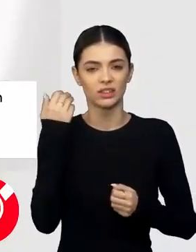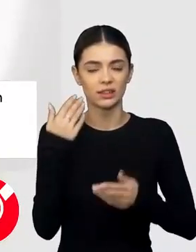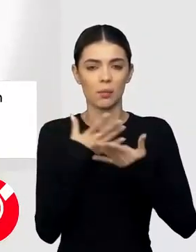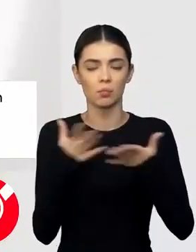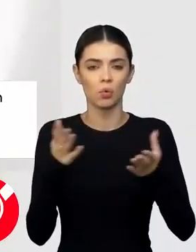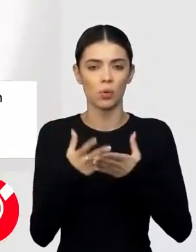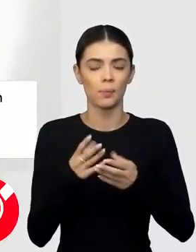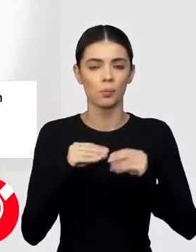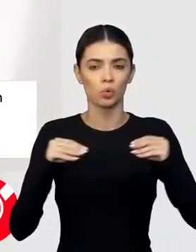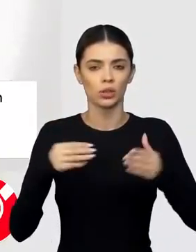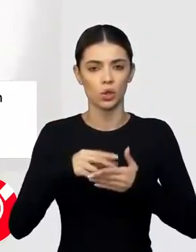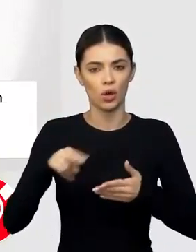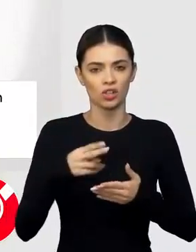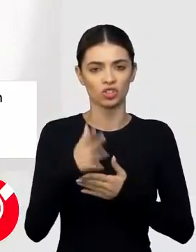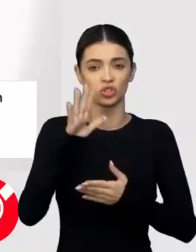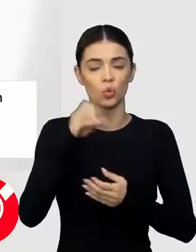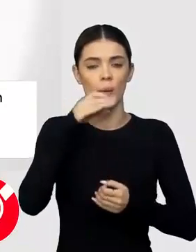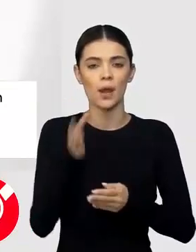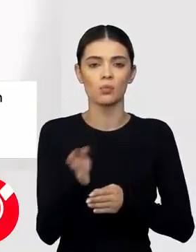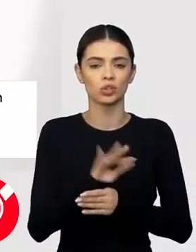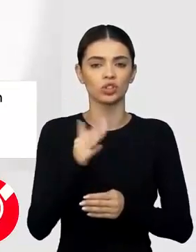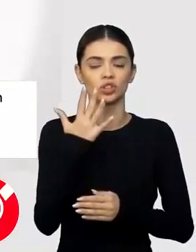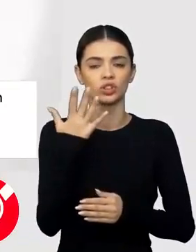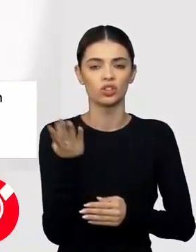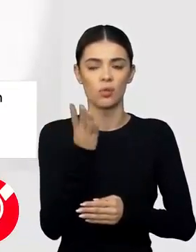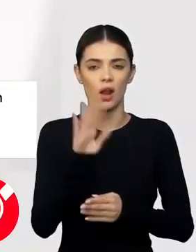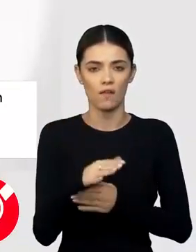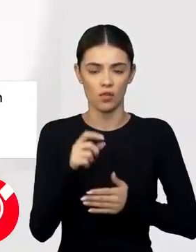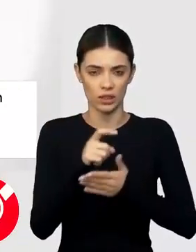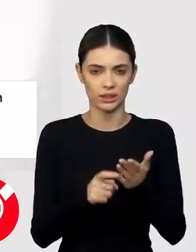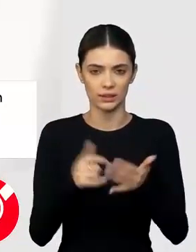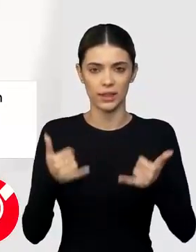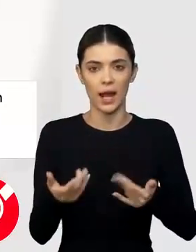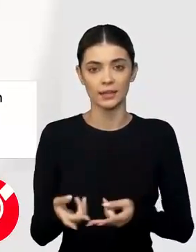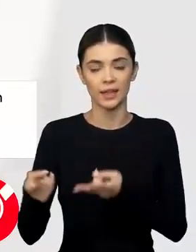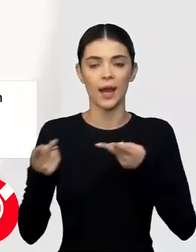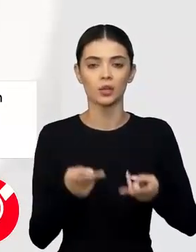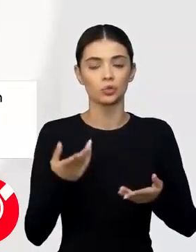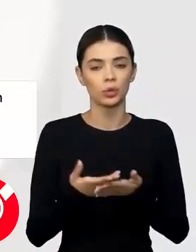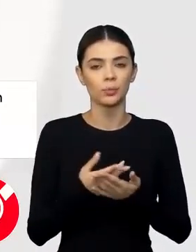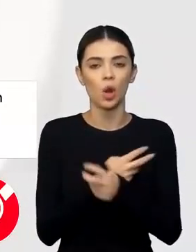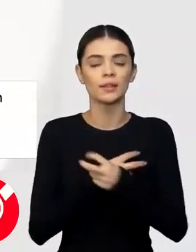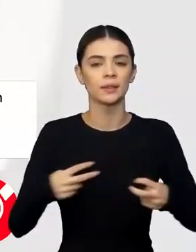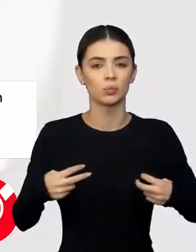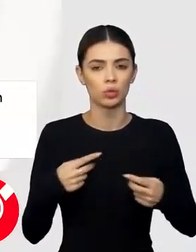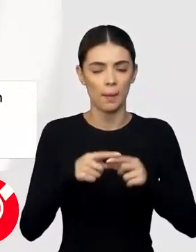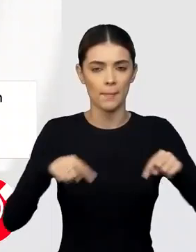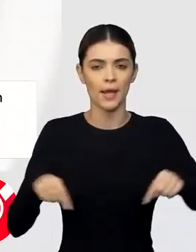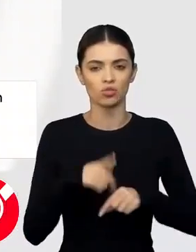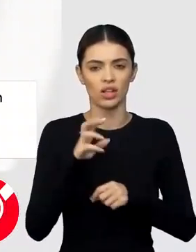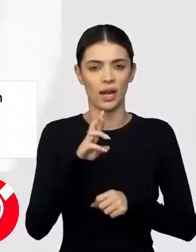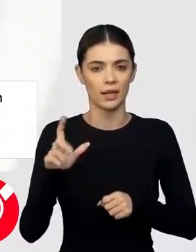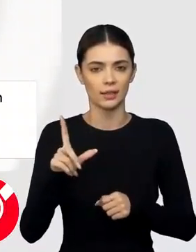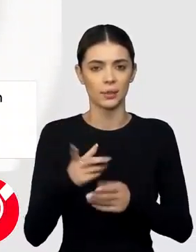exploziile devastatoare, în care 5 oameni și-au pierdut viața, iar alți 54 au fost răniți. Azi au fost aduși pentru audieri la